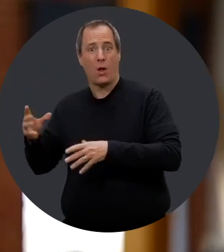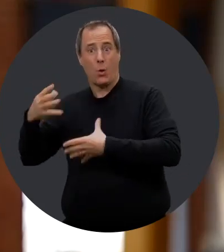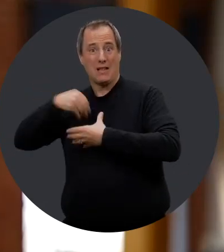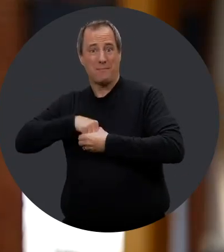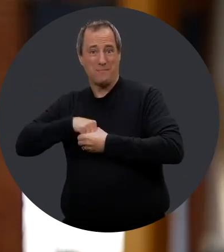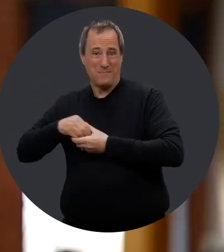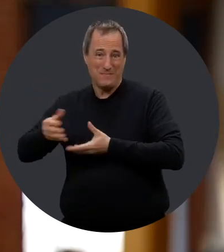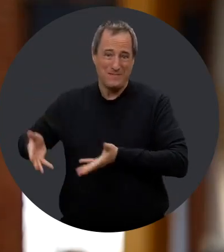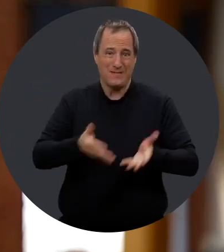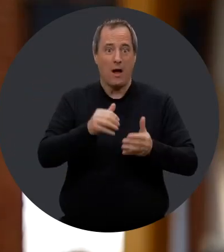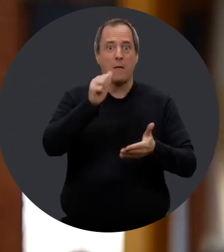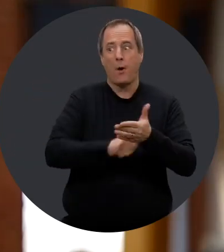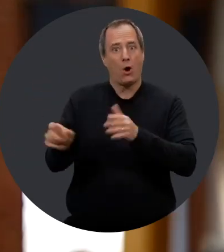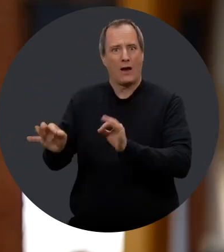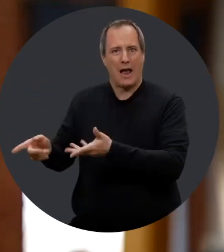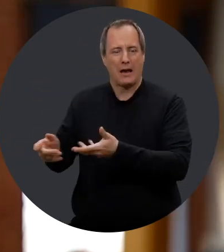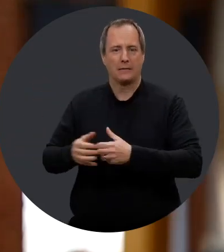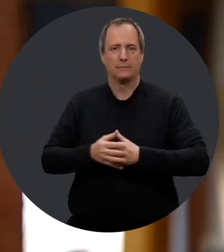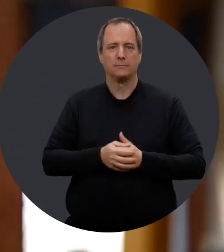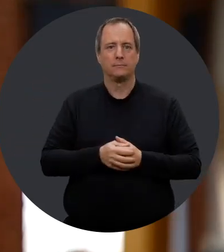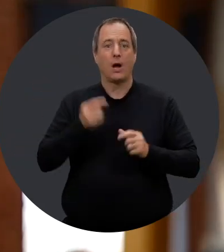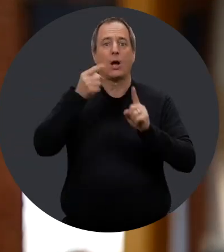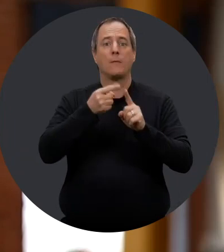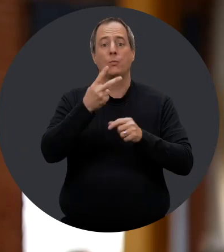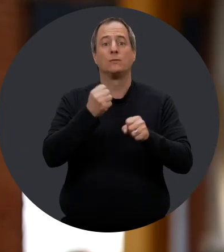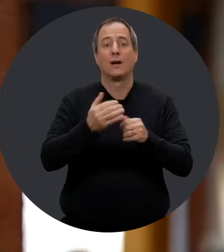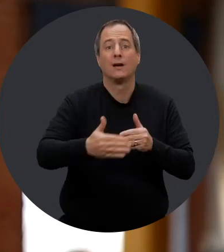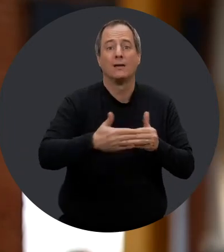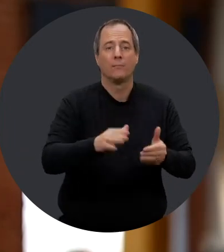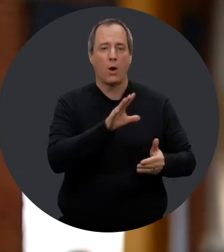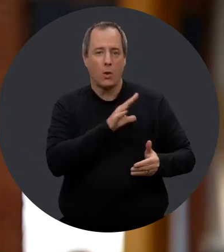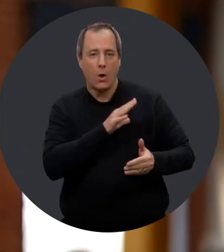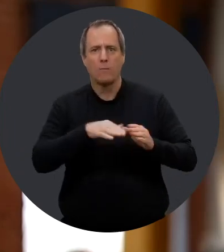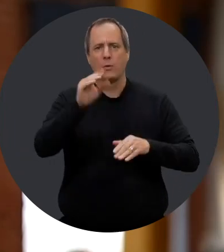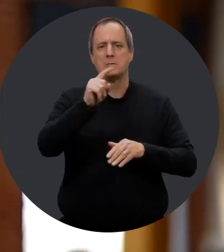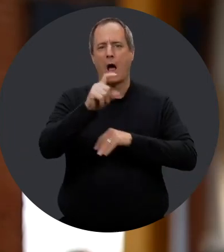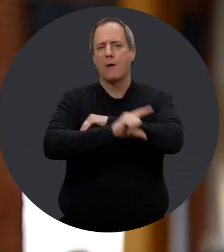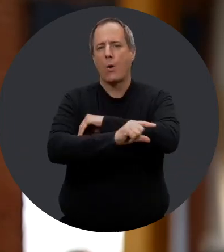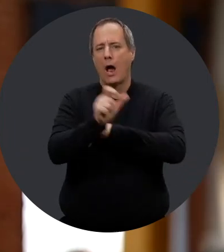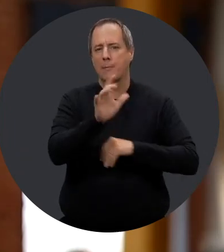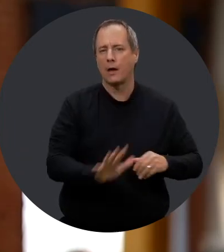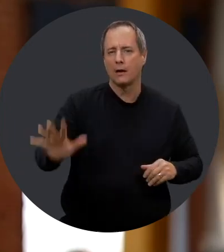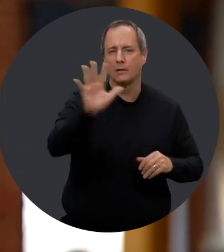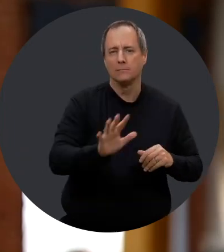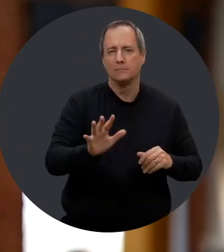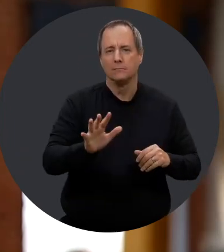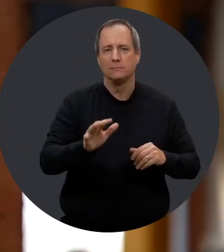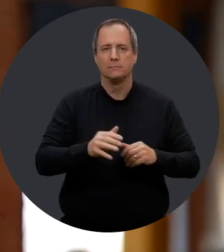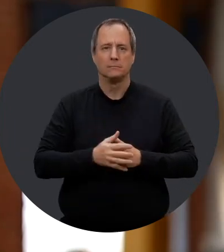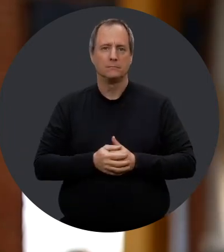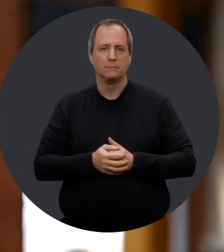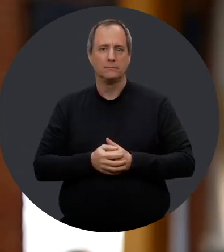de personnes autistes possibles, et c'est pas ça qui manque. Et donc, notre objectif, d'ici deux années, c'est d'avoir au moins 100